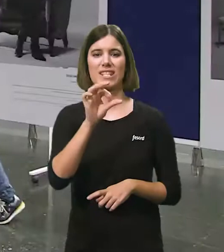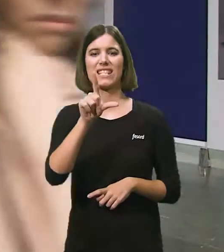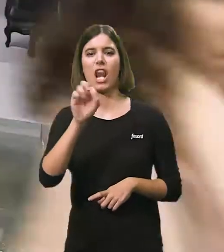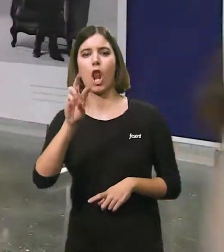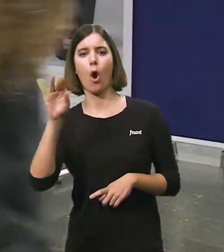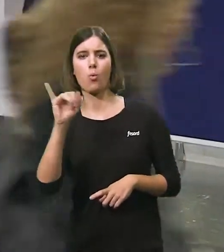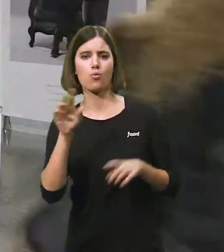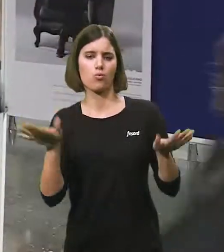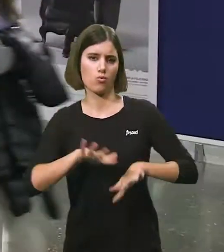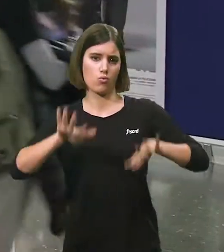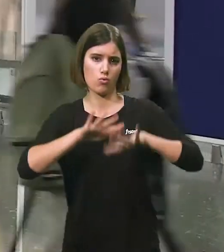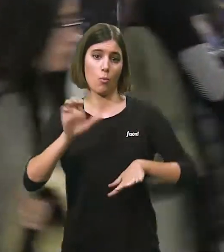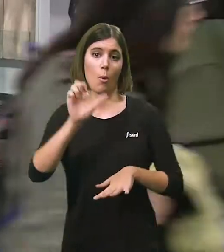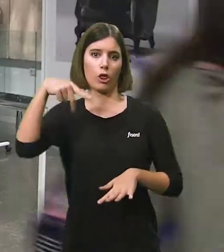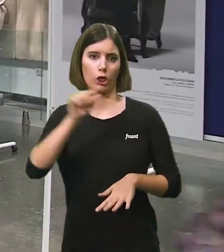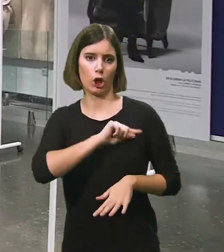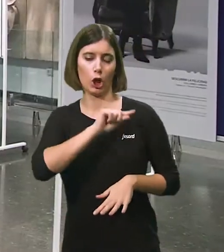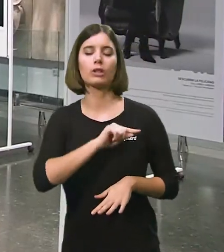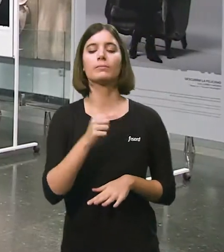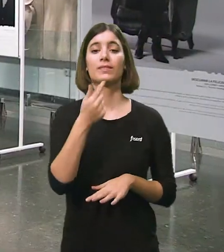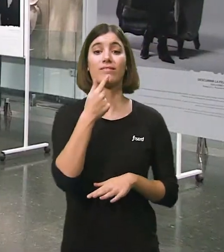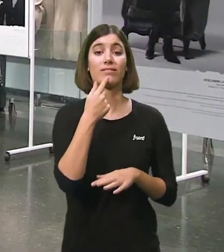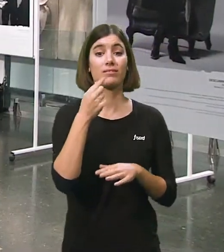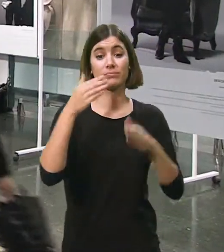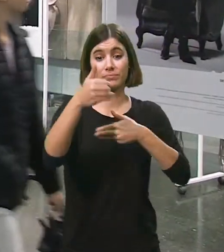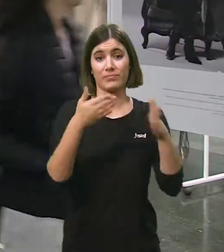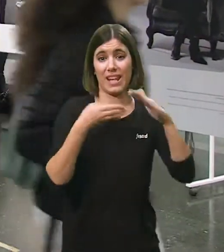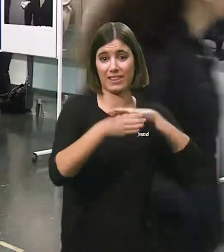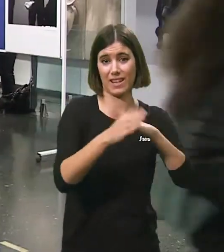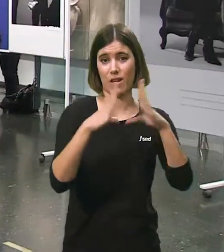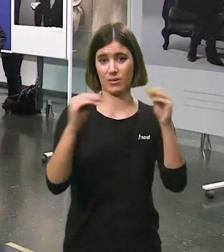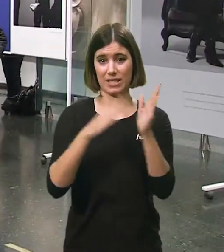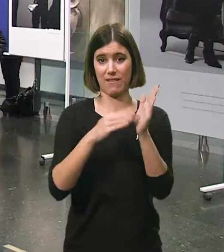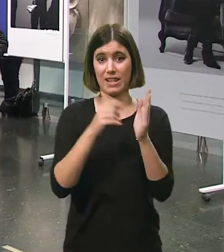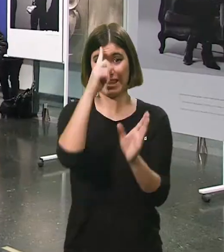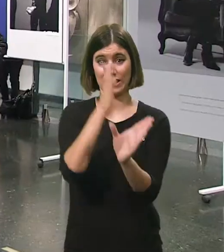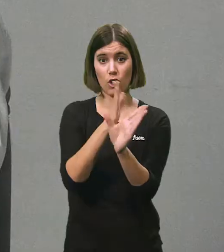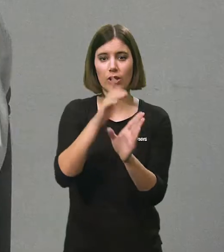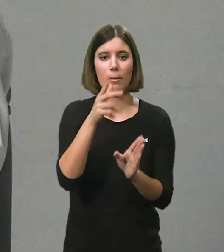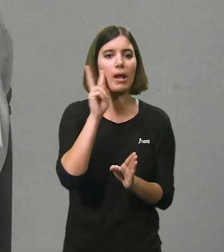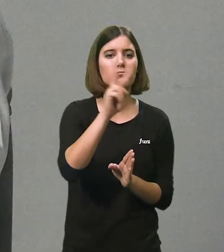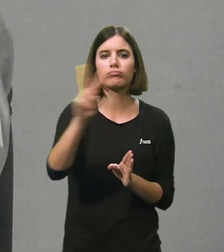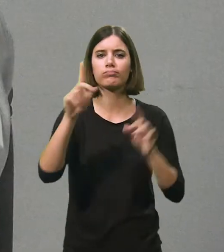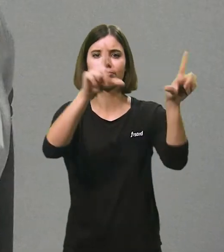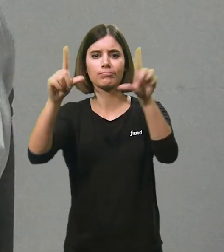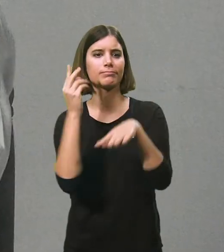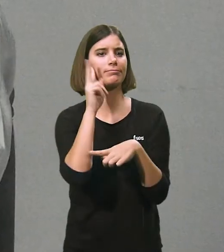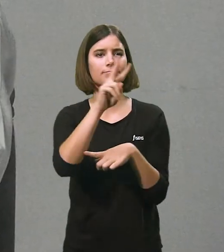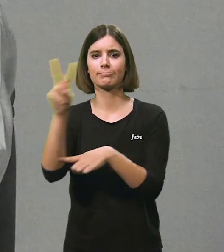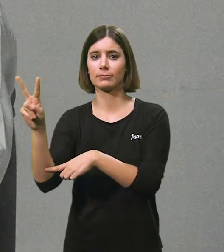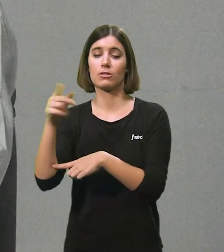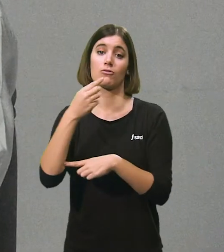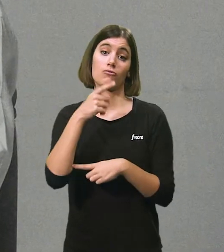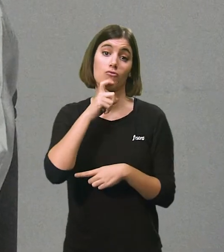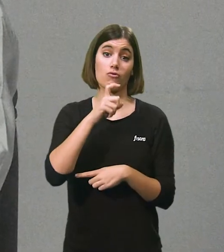Slow Emotion, va ocupar el hall de la Facultat de Psicologia per donar inici a aquesta setmana. Les peces mostraven reconeguts